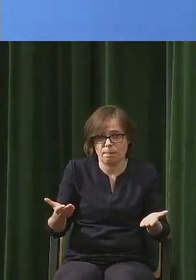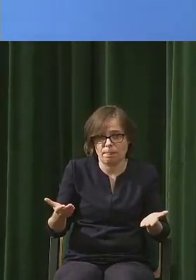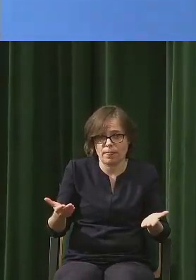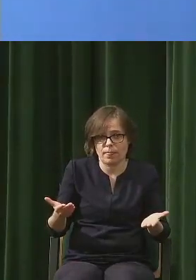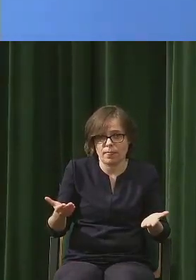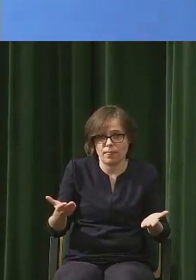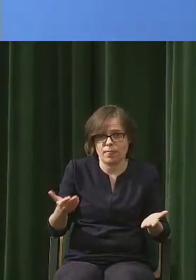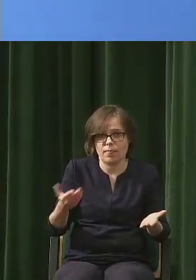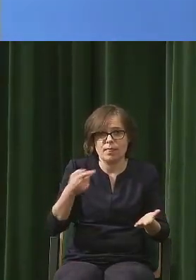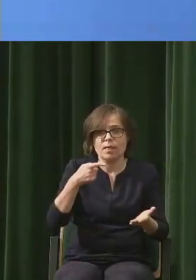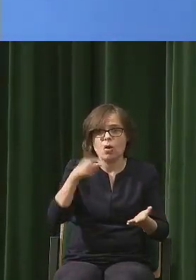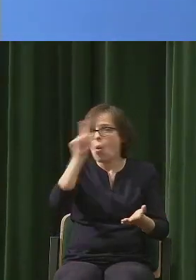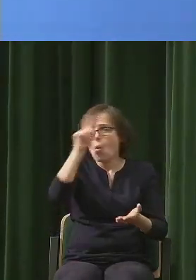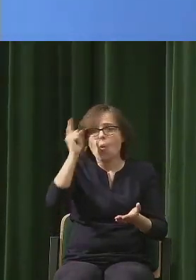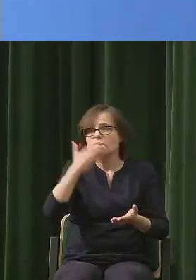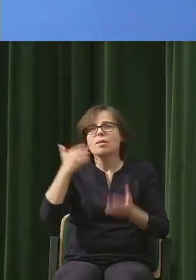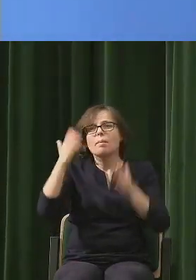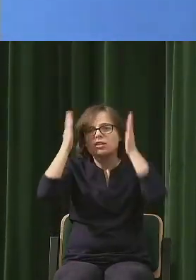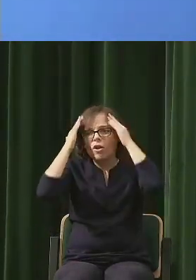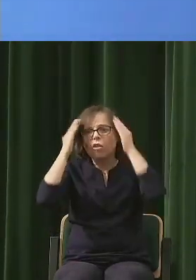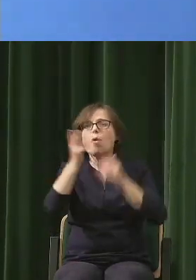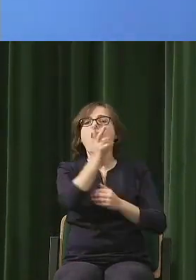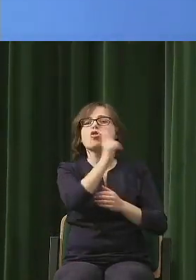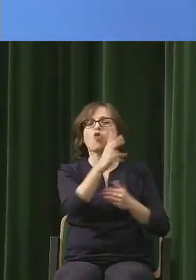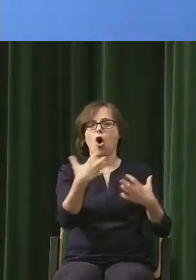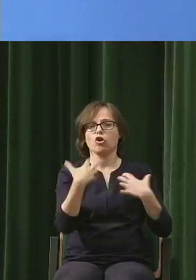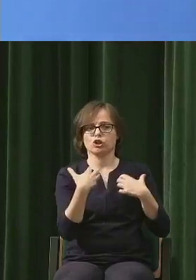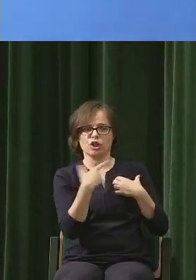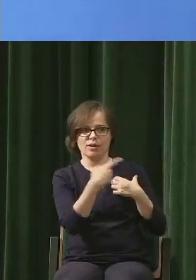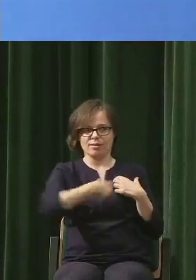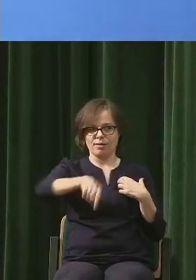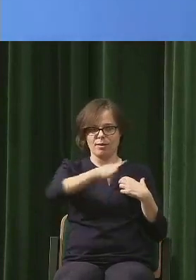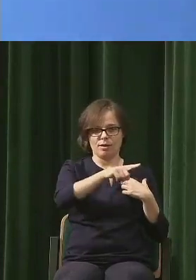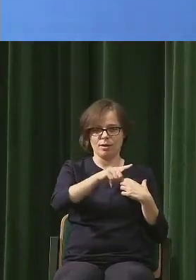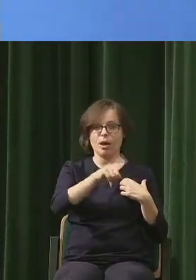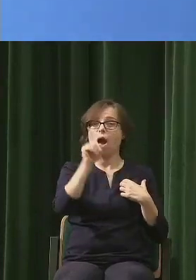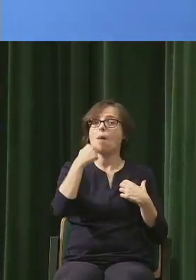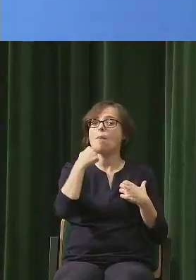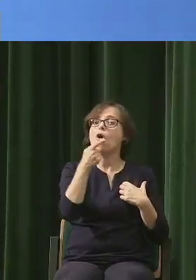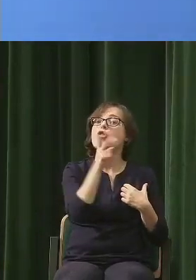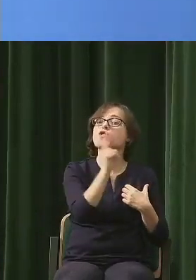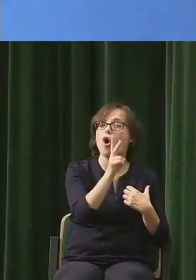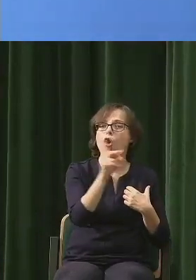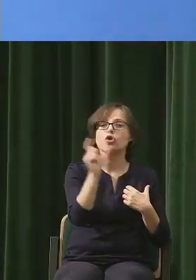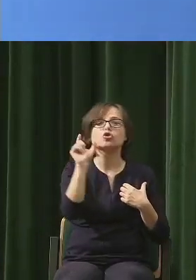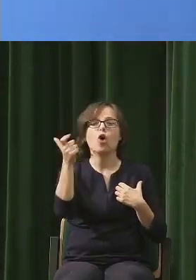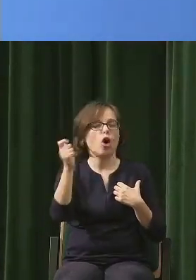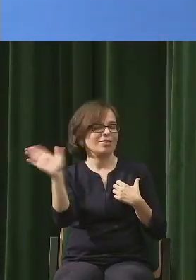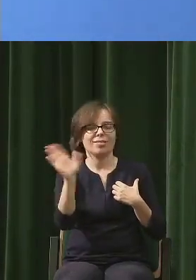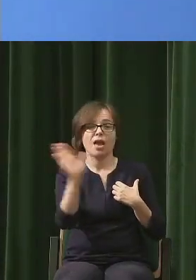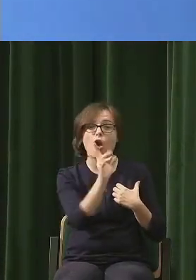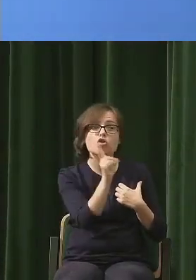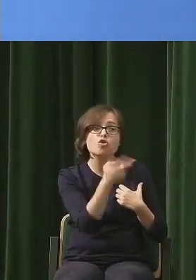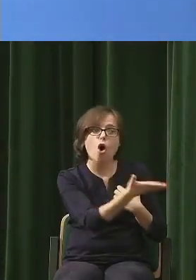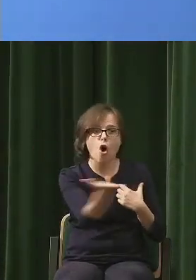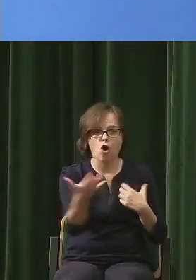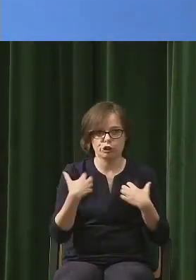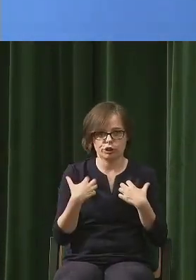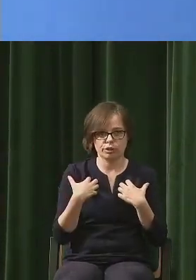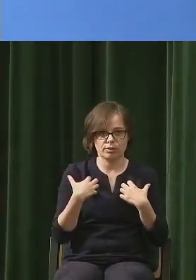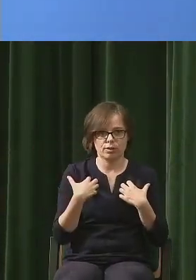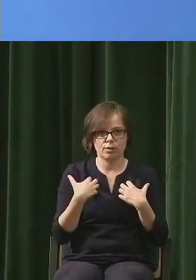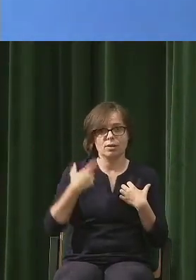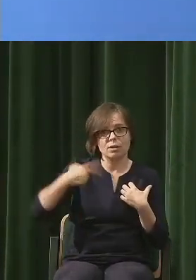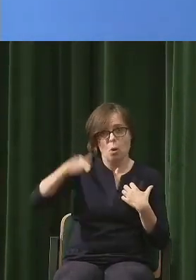żyje obok nas. I tutaj podkreślam słowo kto. A nie co. Jest strasznie ważne.